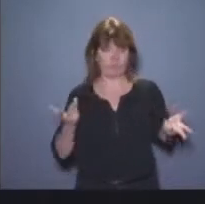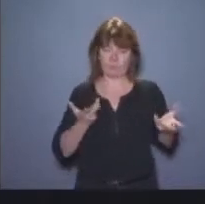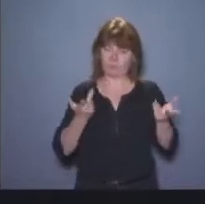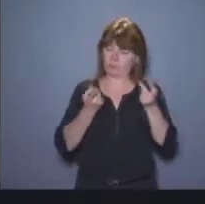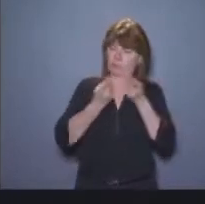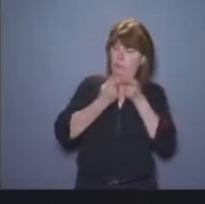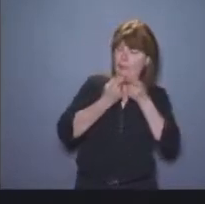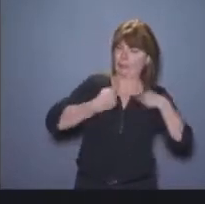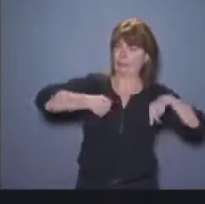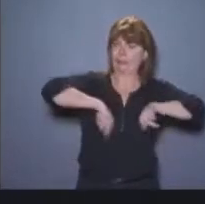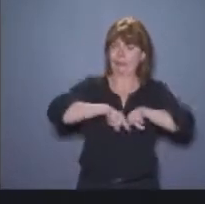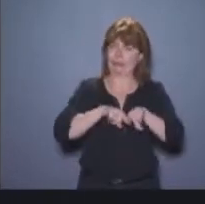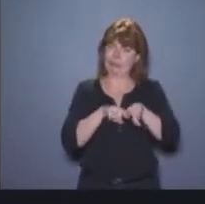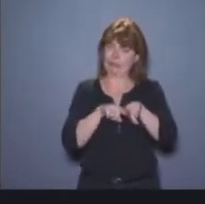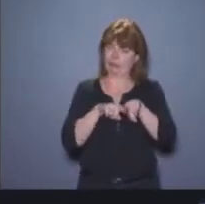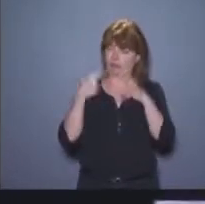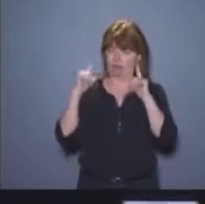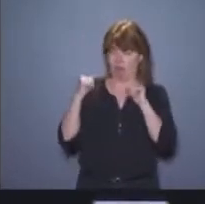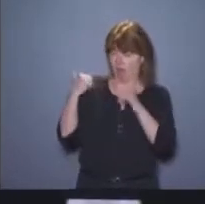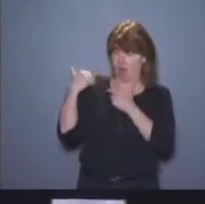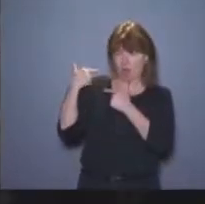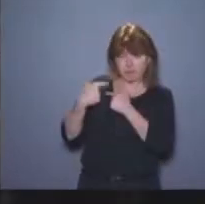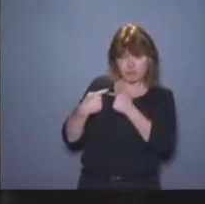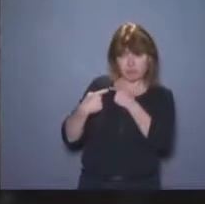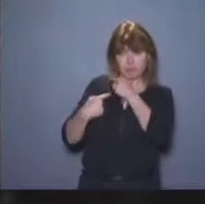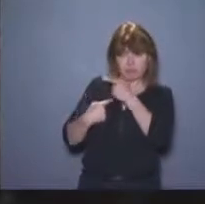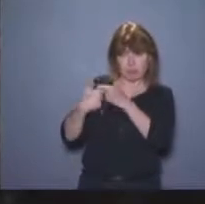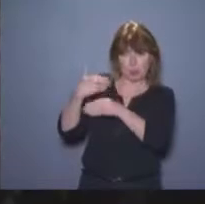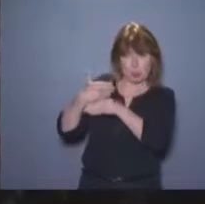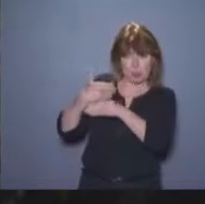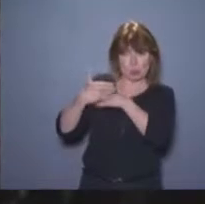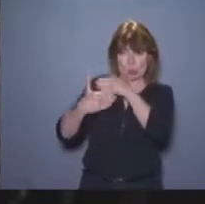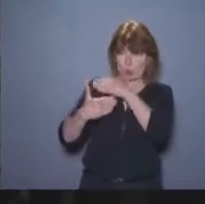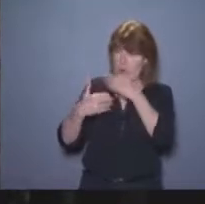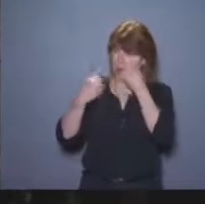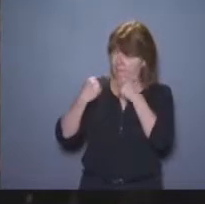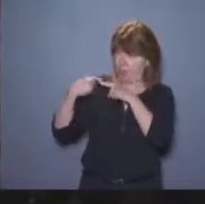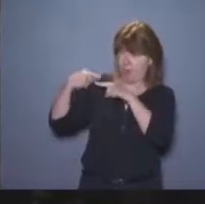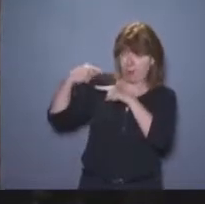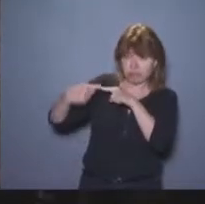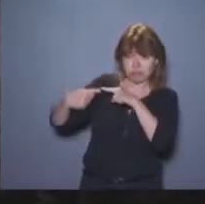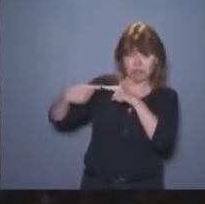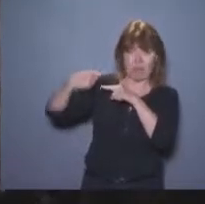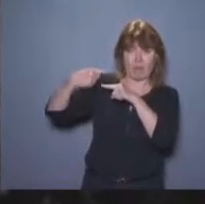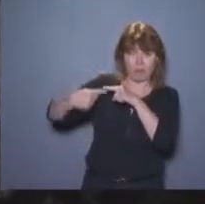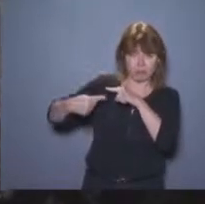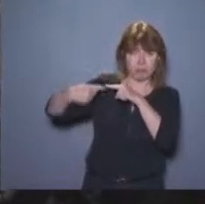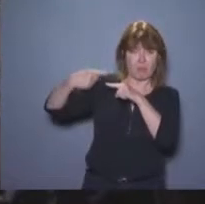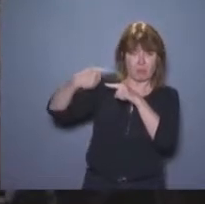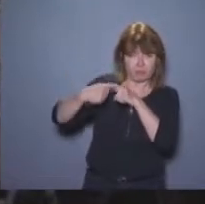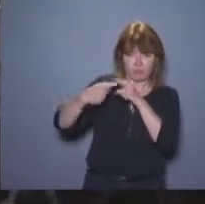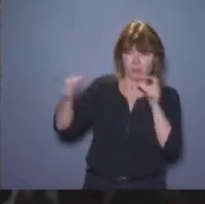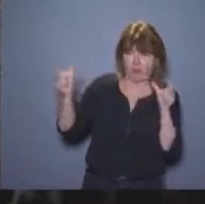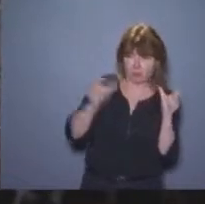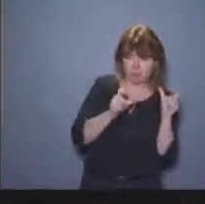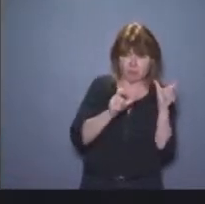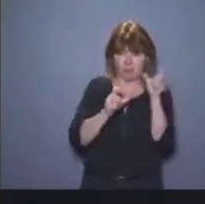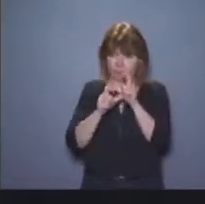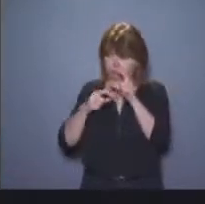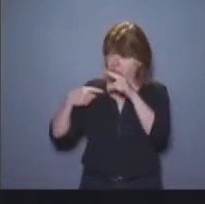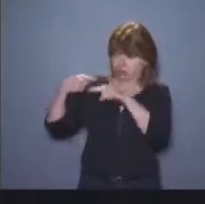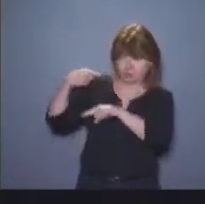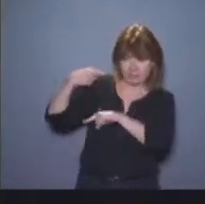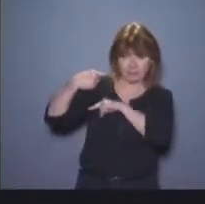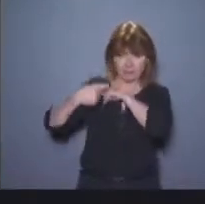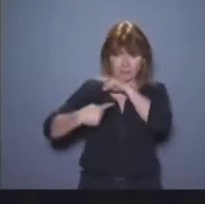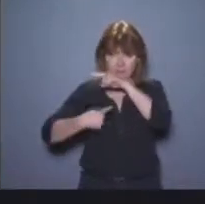mais comme je suis heureux de me dire, nous avons construit une force